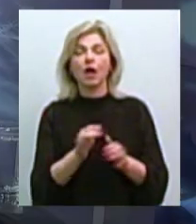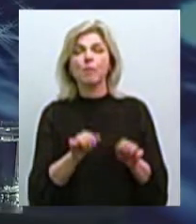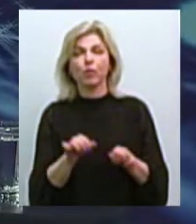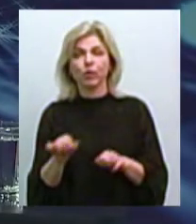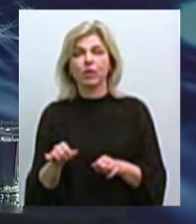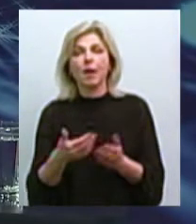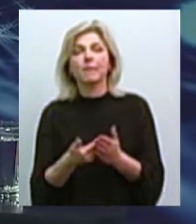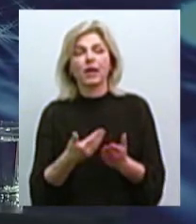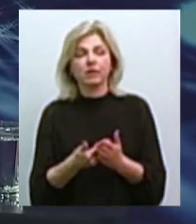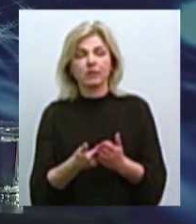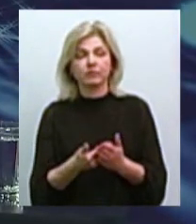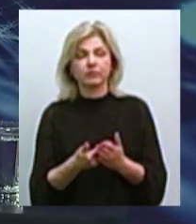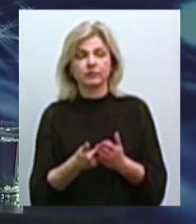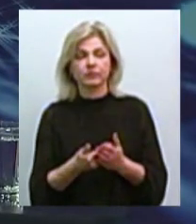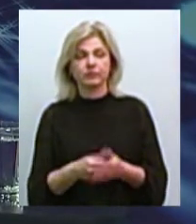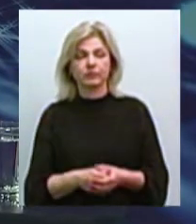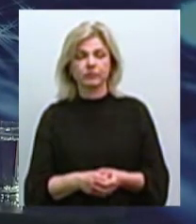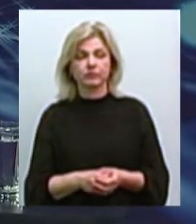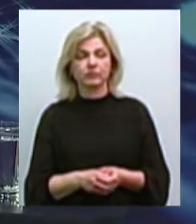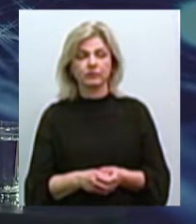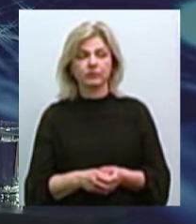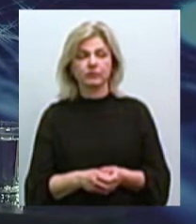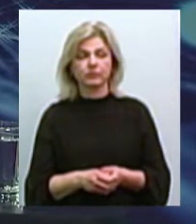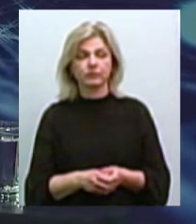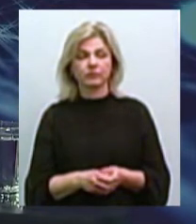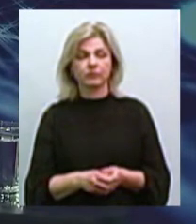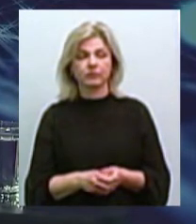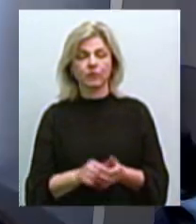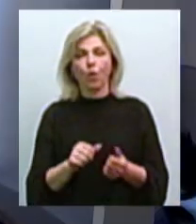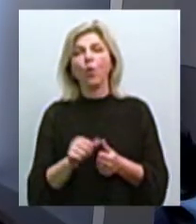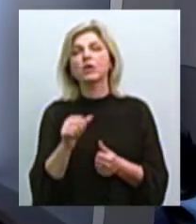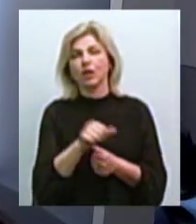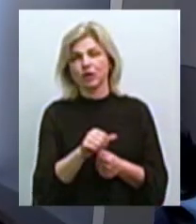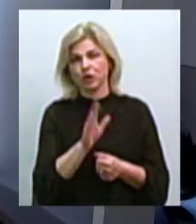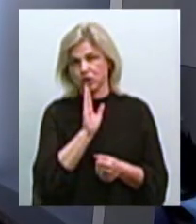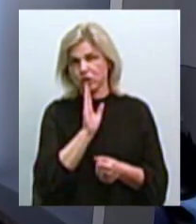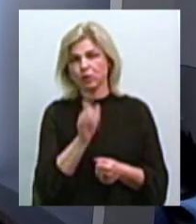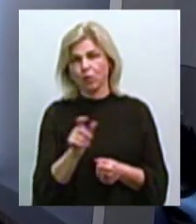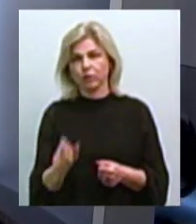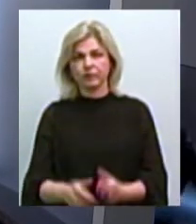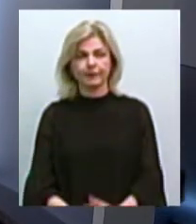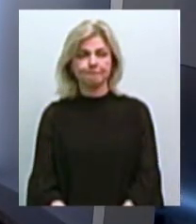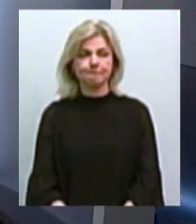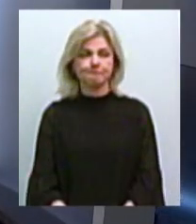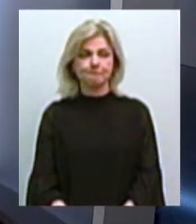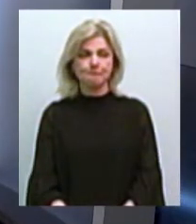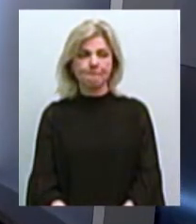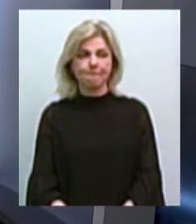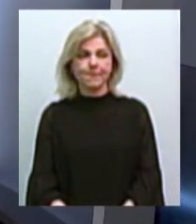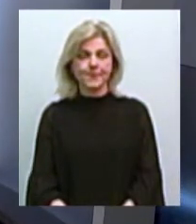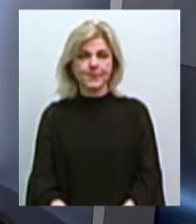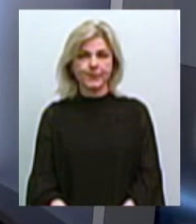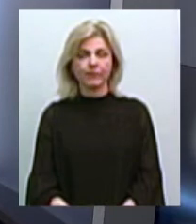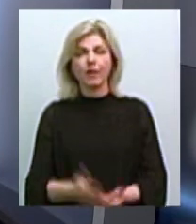навести приклади окремих жінок? Приклади, якими ви